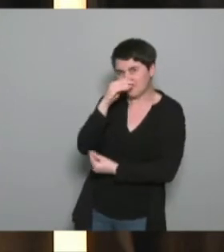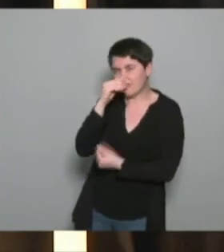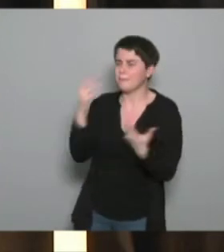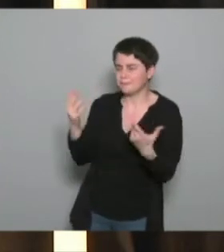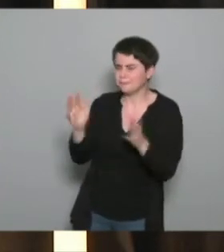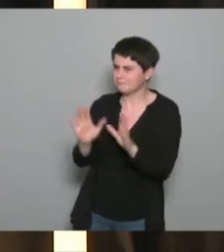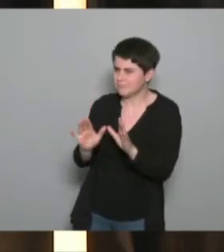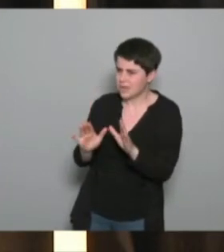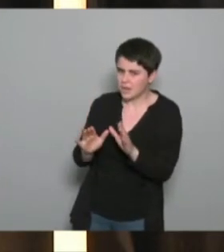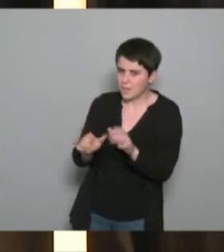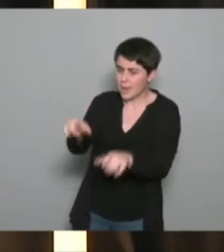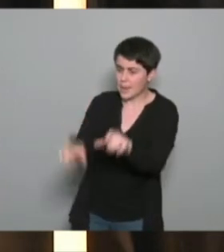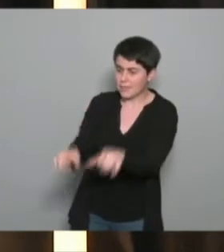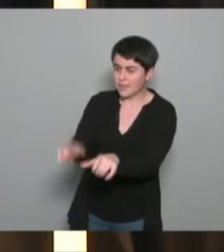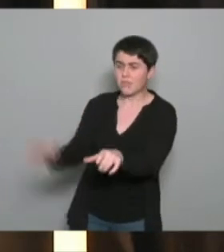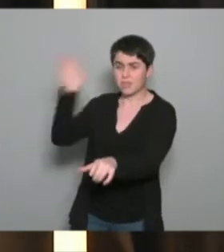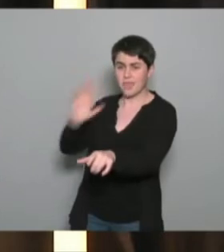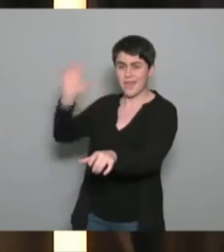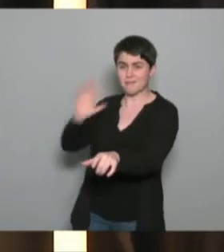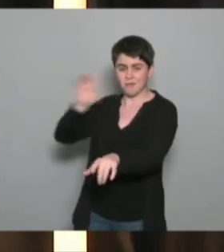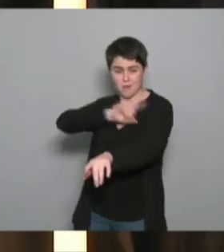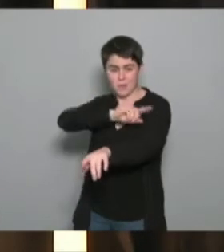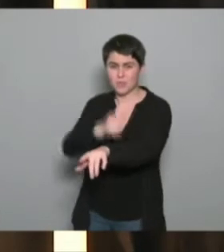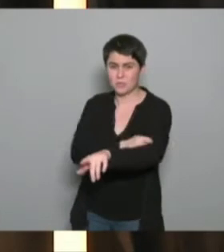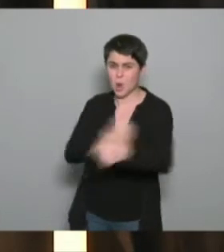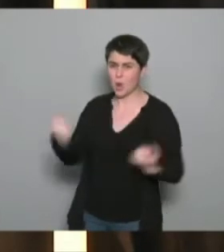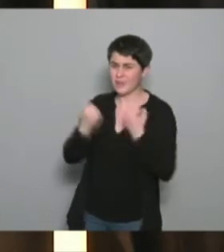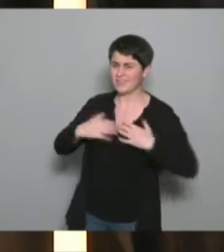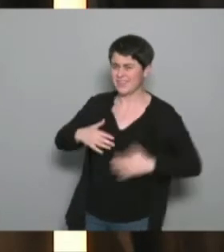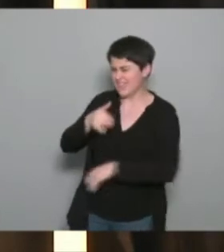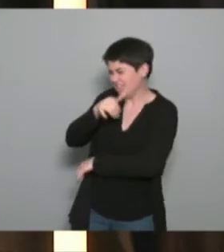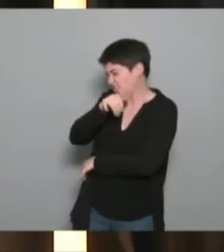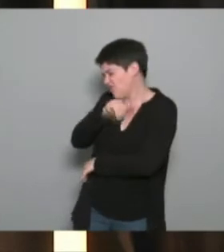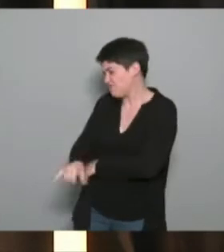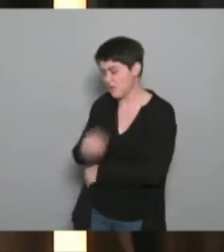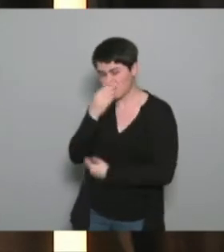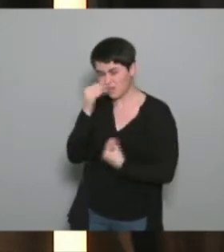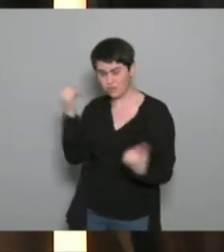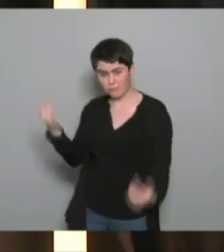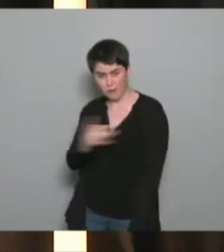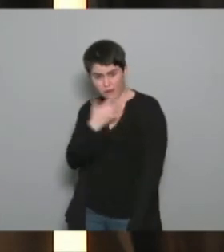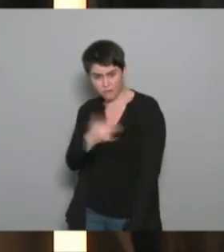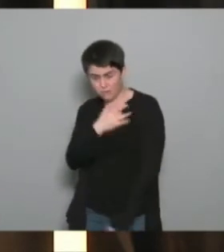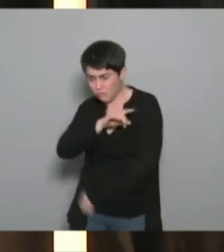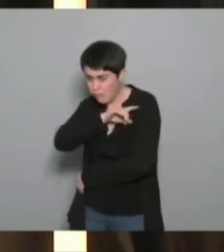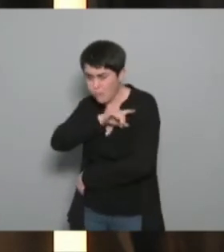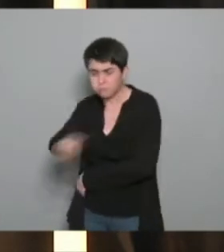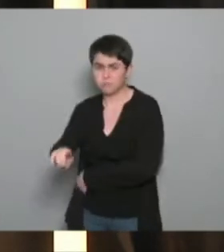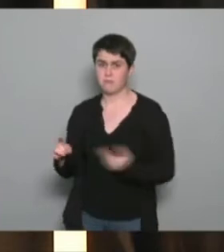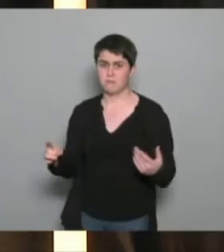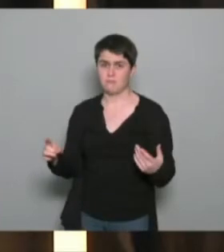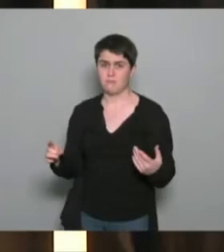personnes qui n jamais pratiqué leur vie, qui n'en voient pas l'intérêt, qui ont eu plutôt un élément déclencheur